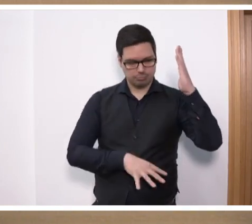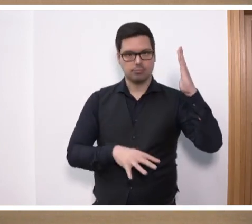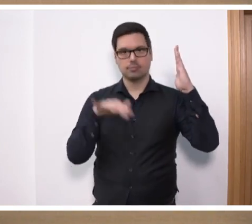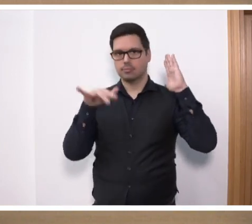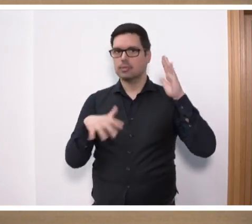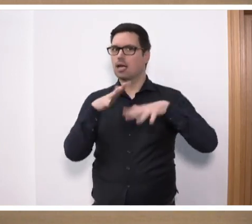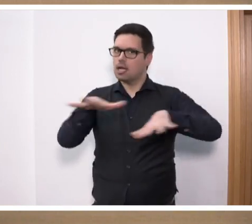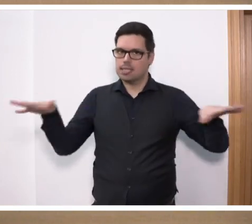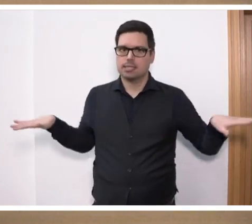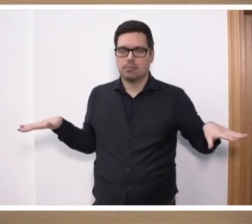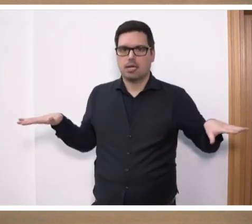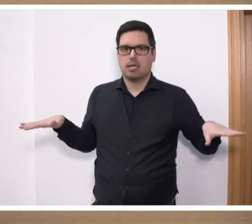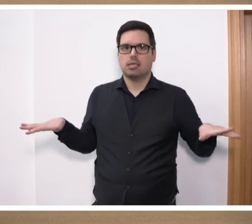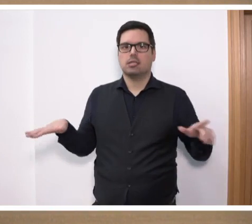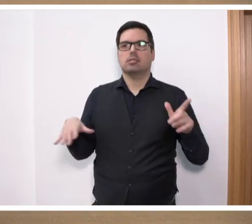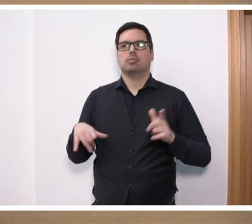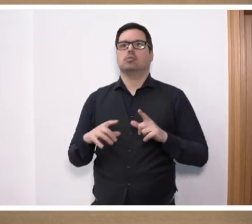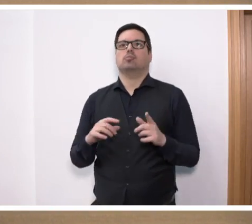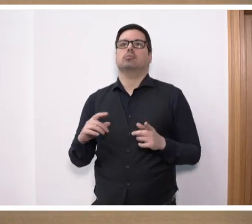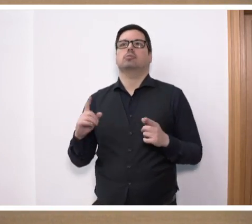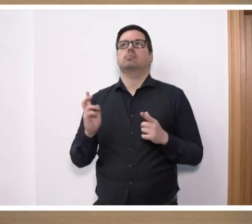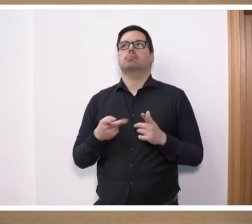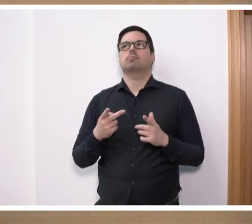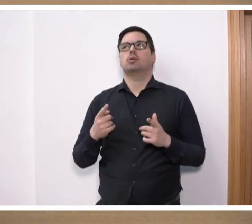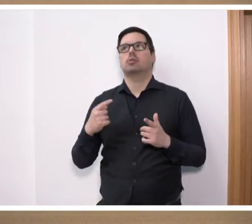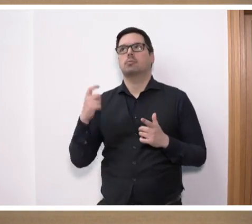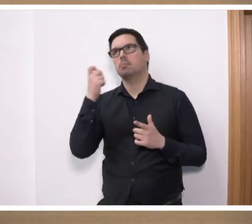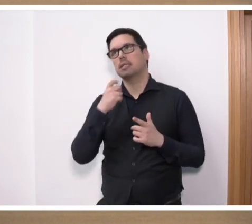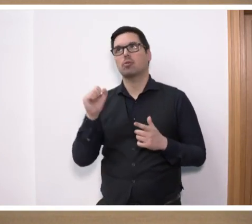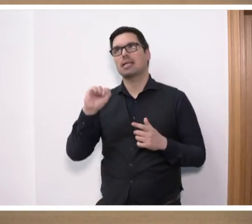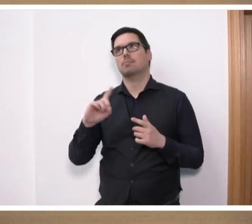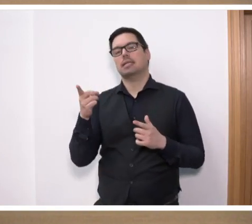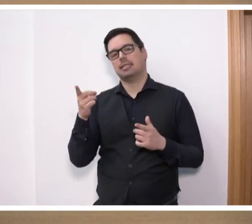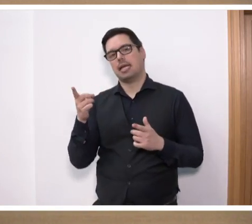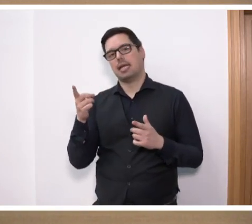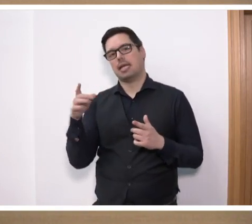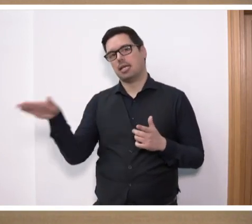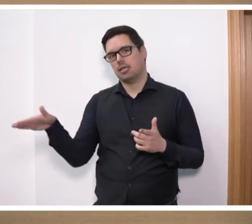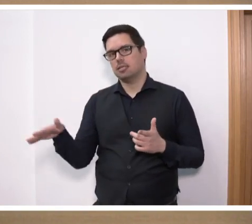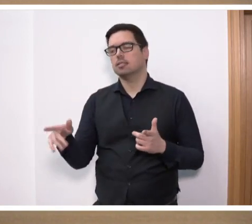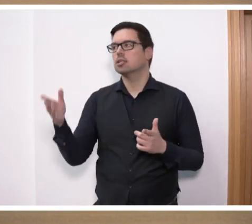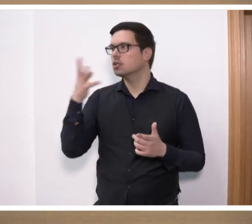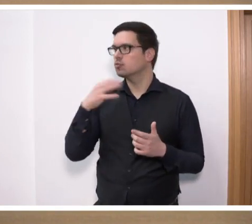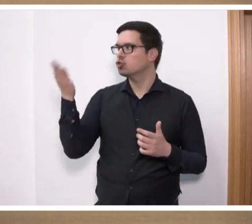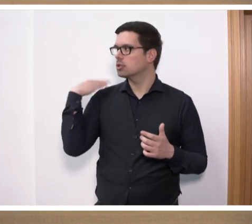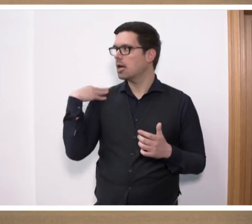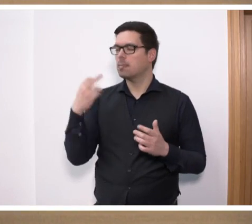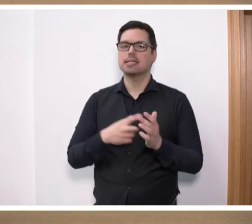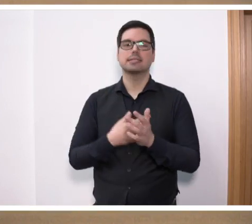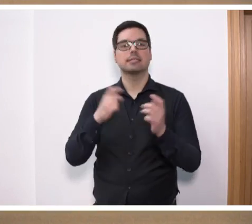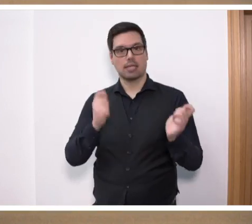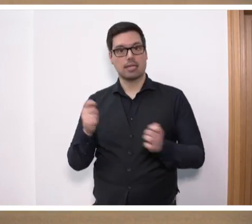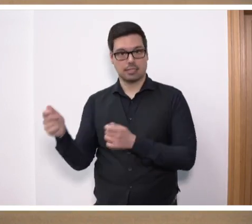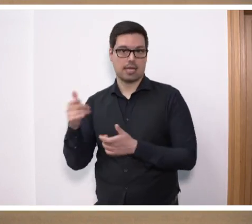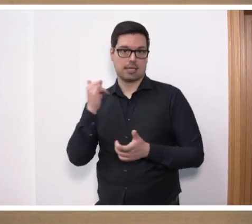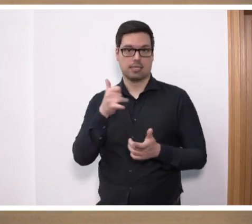eingebracht. Und ich sage dann schon mit einem gewissen Bedauern an die SPD gerichtet, wir hätten uns gewünscht, dass damals Sie diesen Anträgen auch